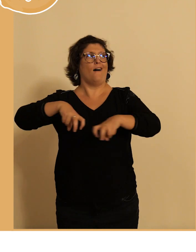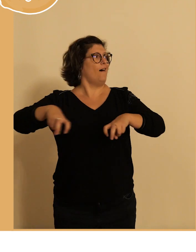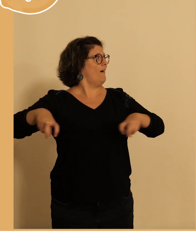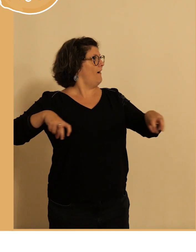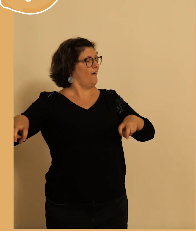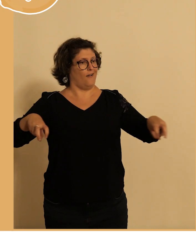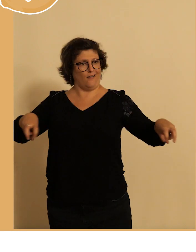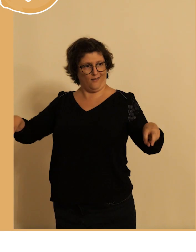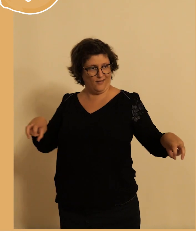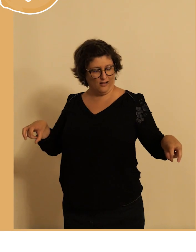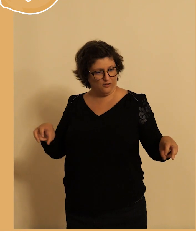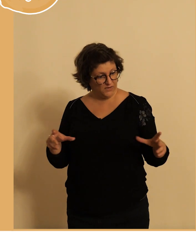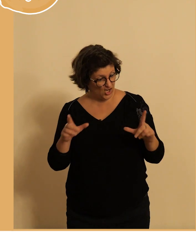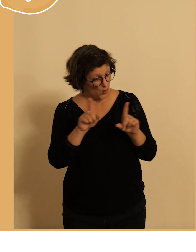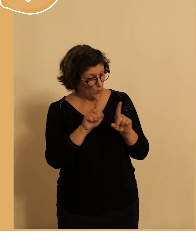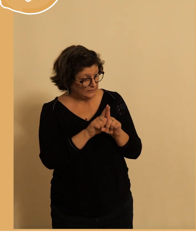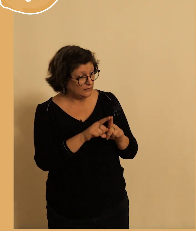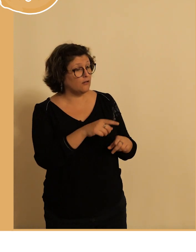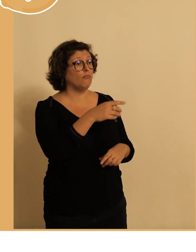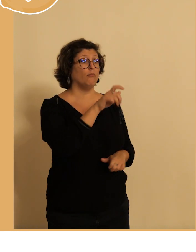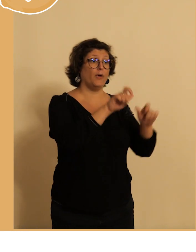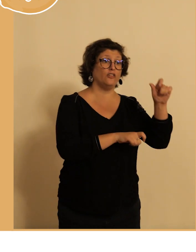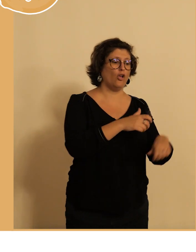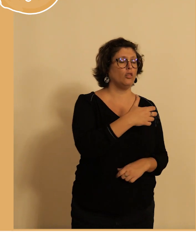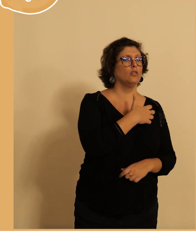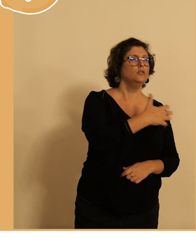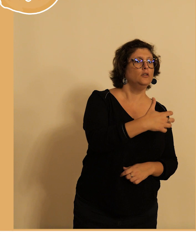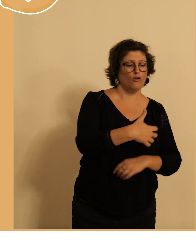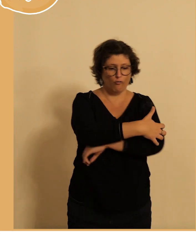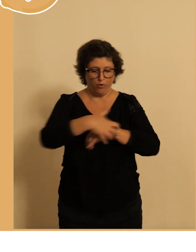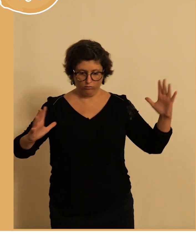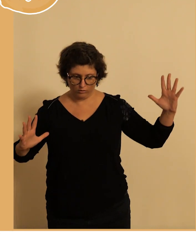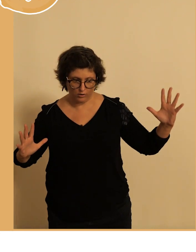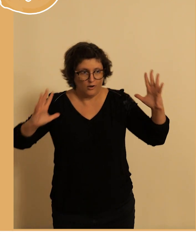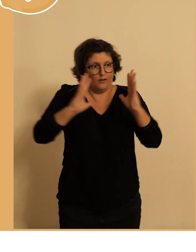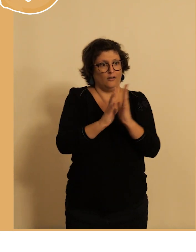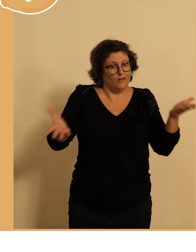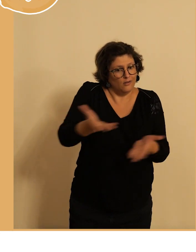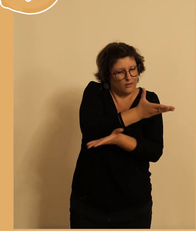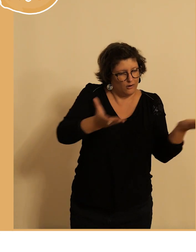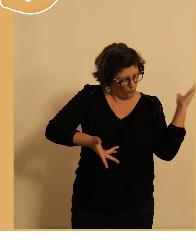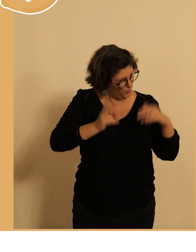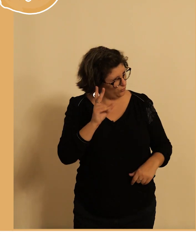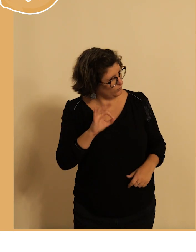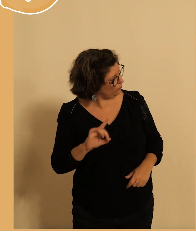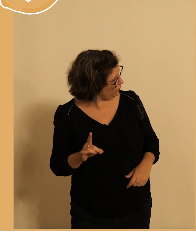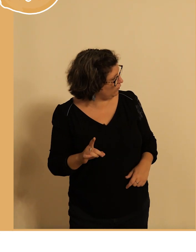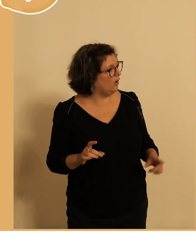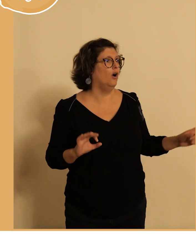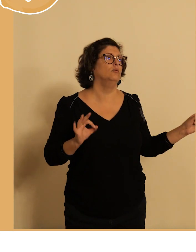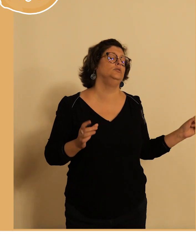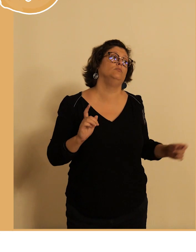mixité sociale ah mais c'est évident le vélo avec madame Gallo-Lavallée quand on a choisi ce thème